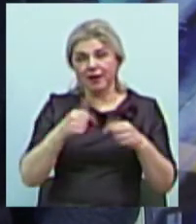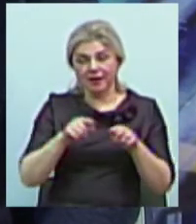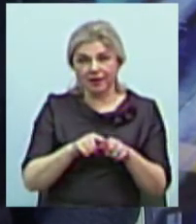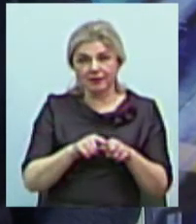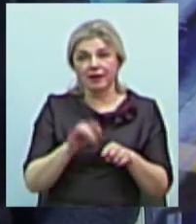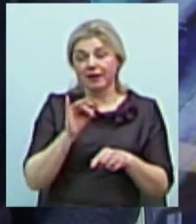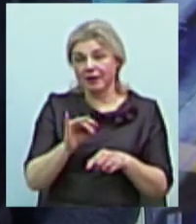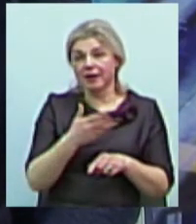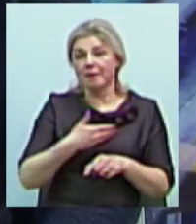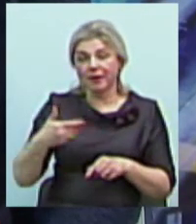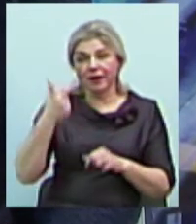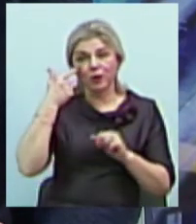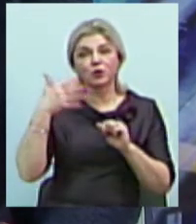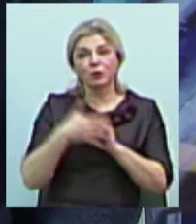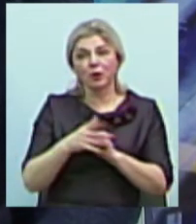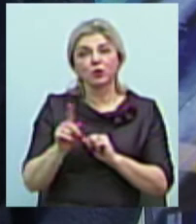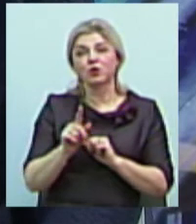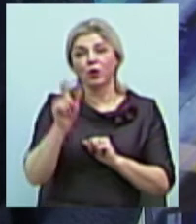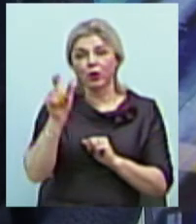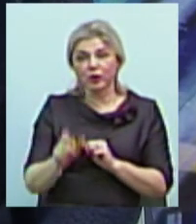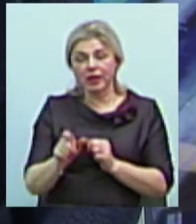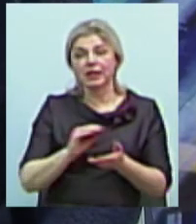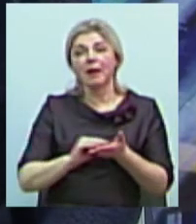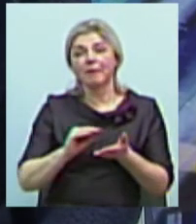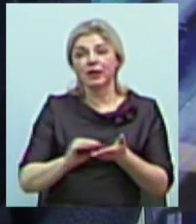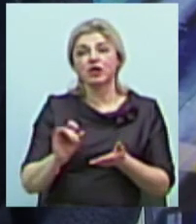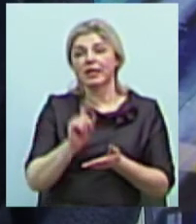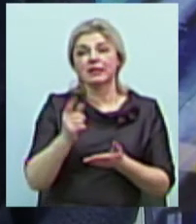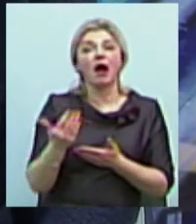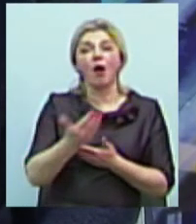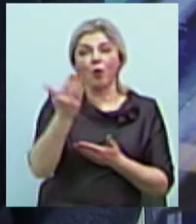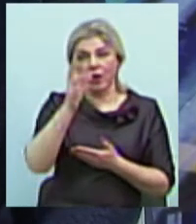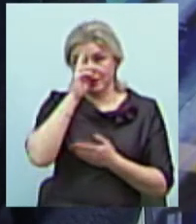І ми, звісно ж, розуміємо, що людина пише, з якої країни насправді.